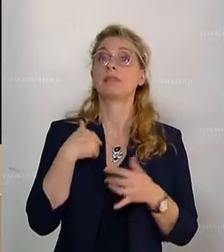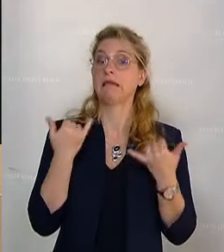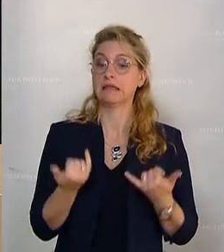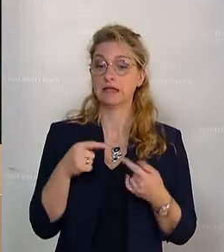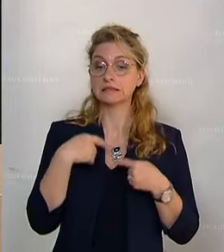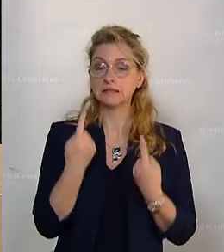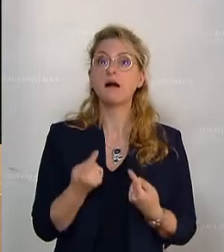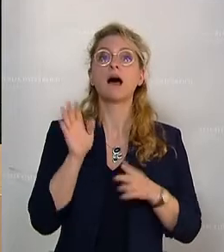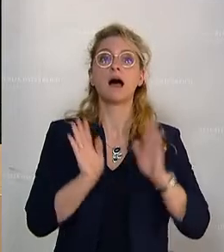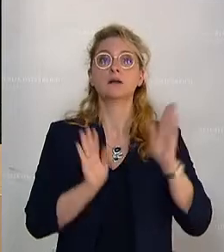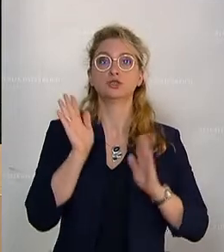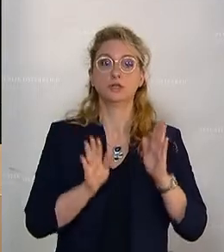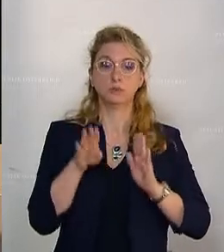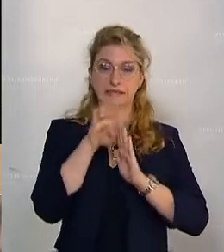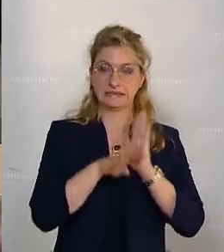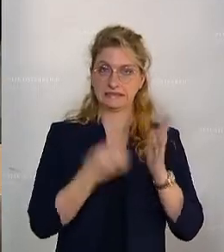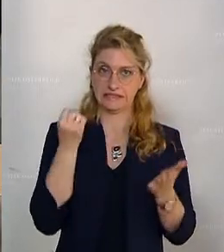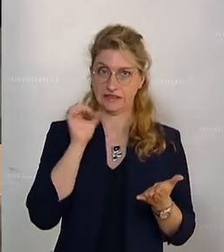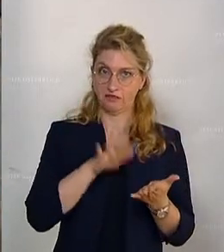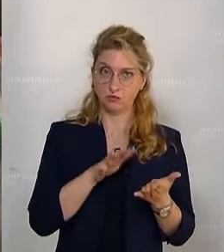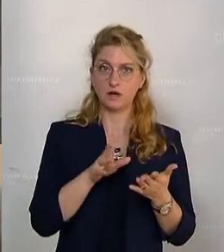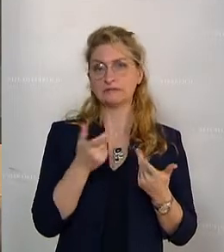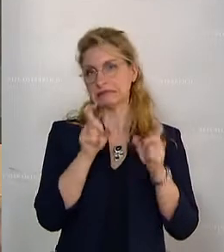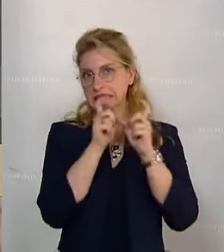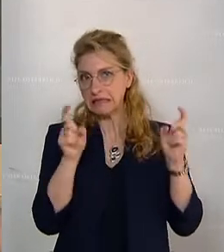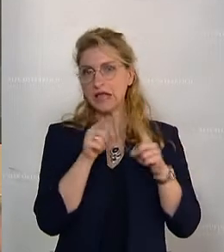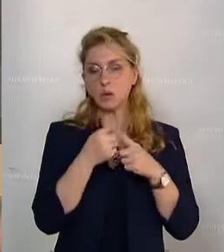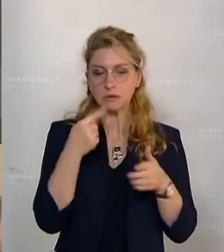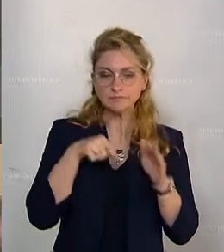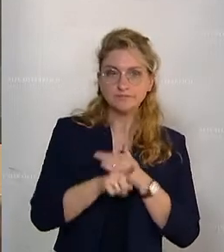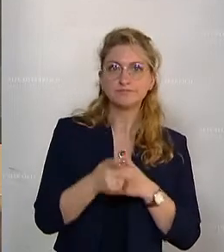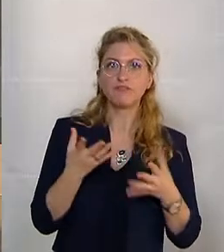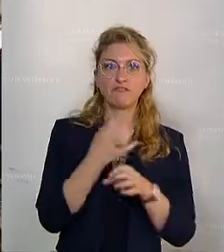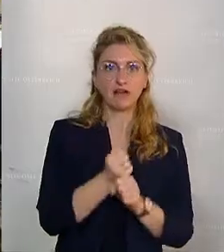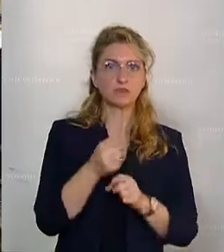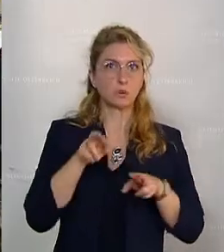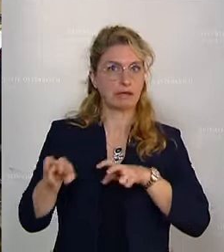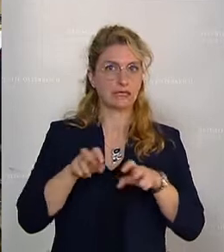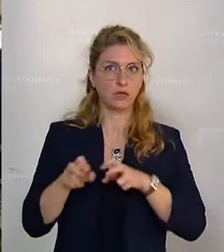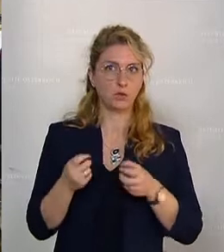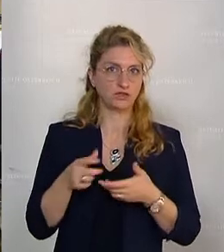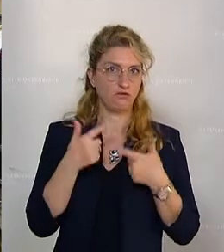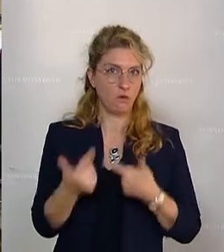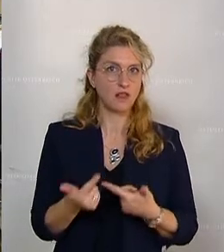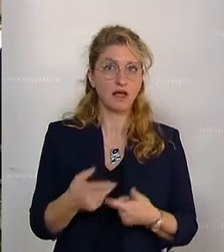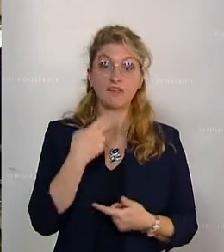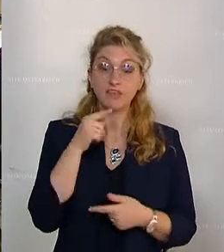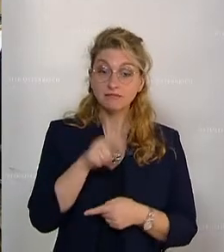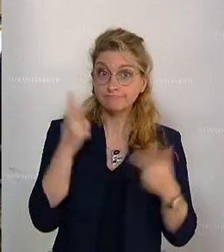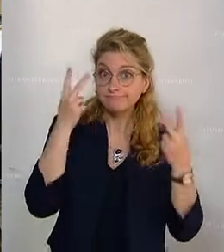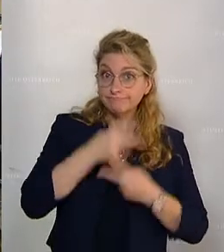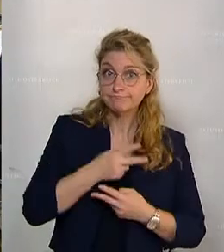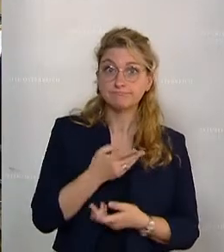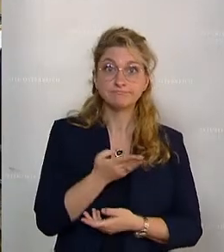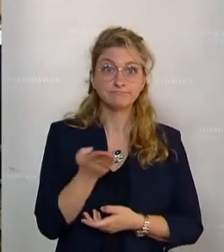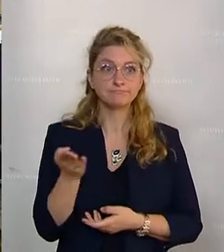über den gegenständlichen Gesetzen. Die Landwirtschaftsministerin mit dem Innenminister, da gibt es jetzt gleich einen Wechsel.